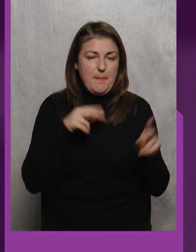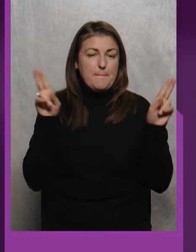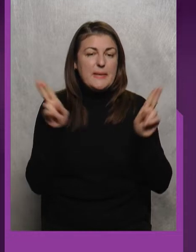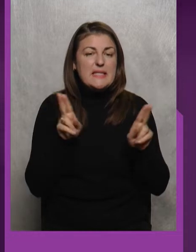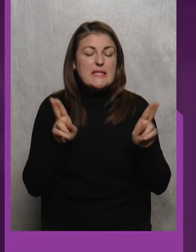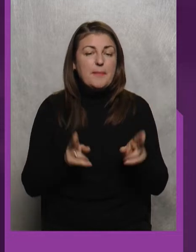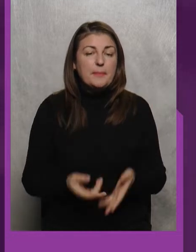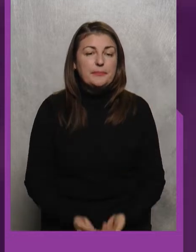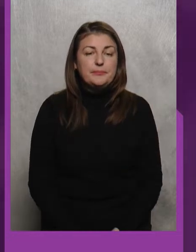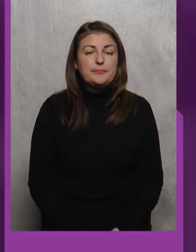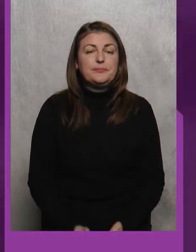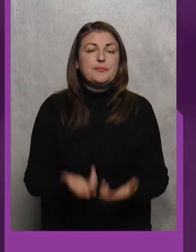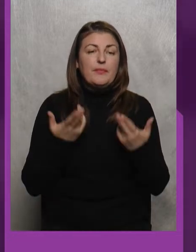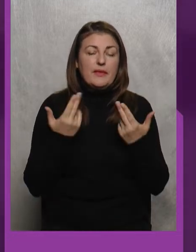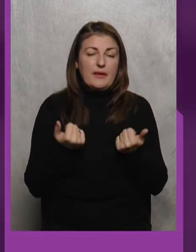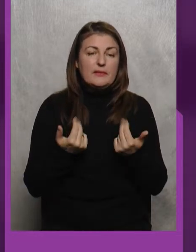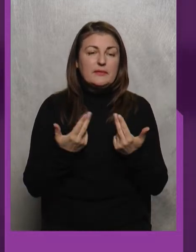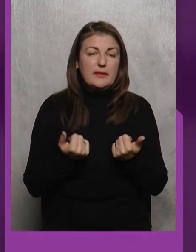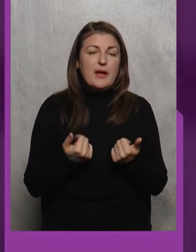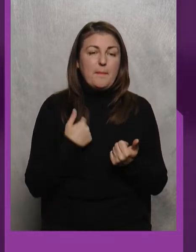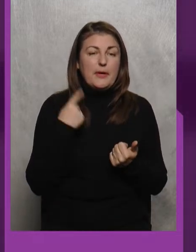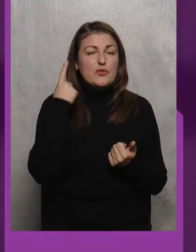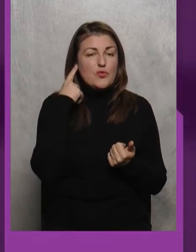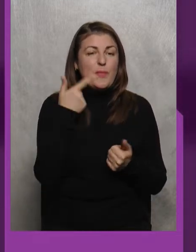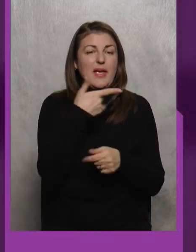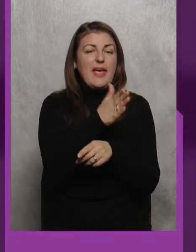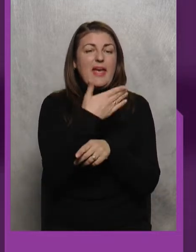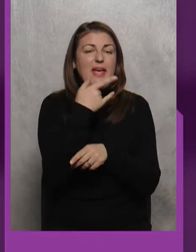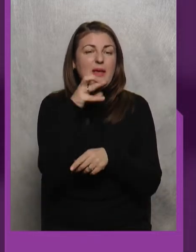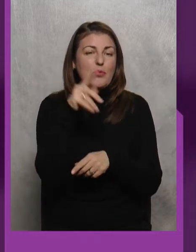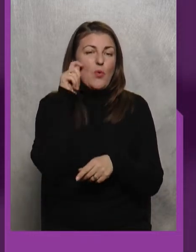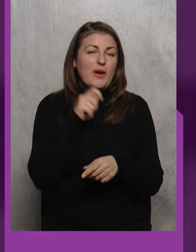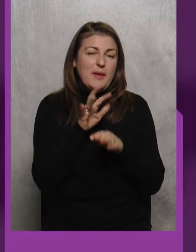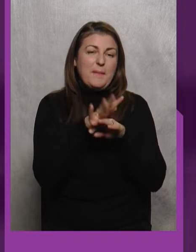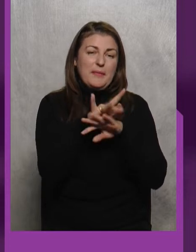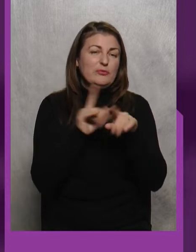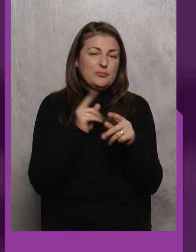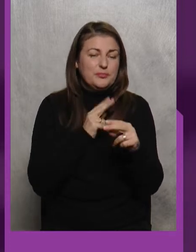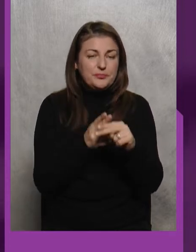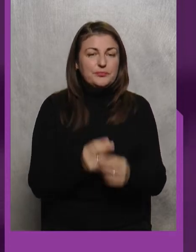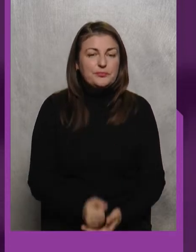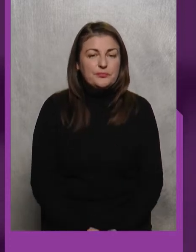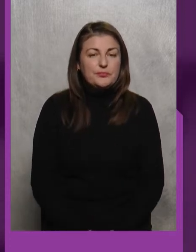Так Так Ми чуємо гімну країни Перепрошуюсь Що перебила Так